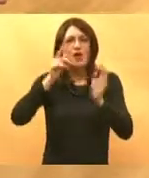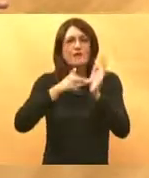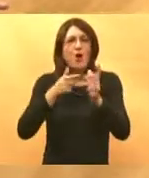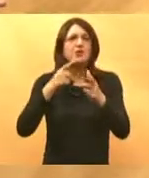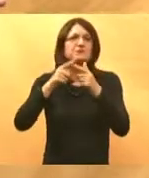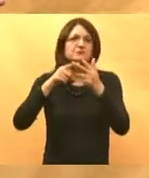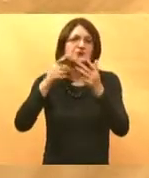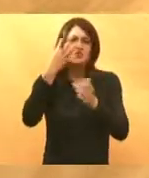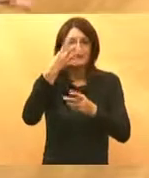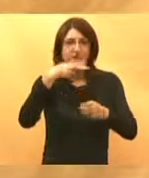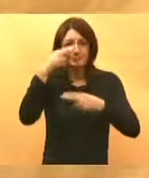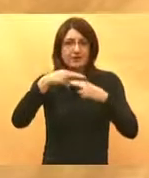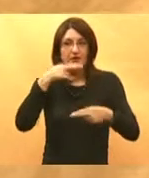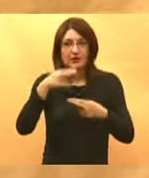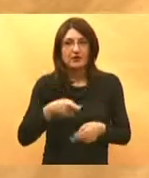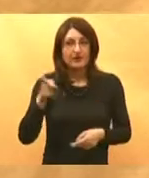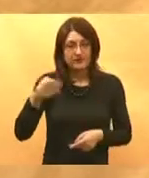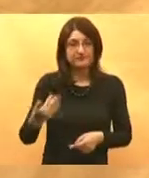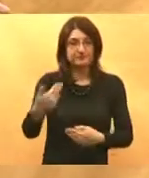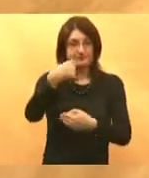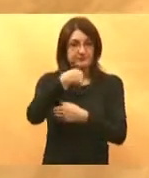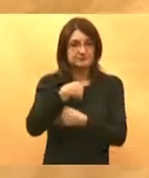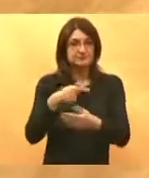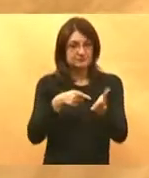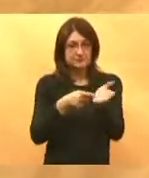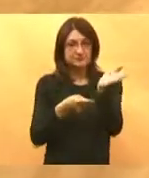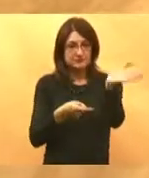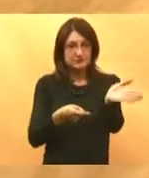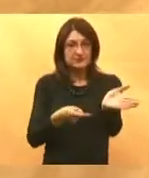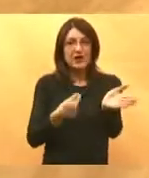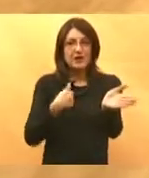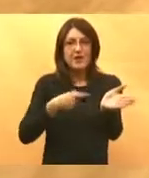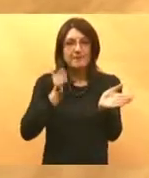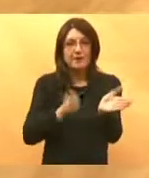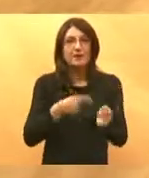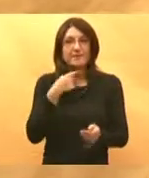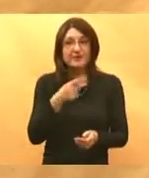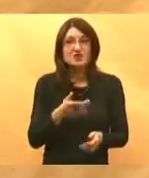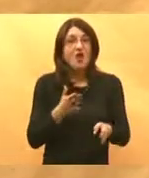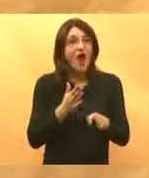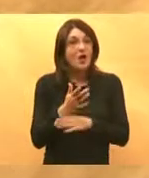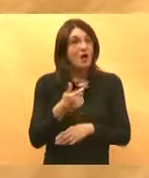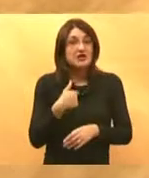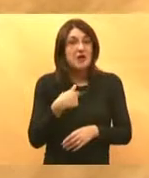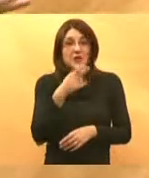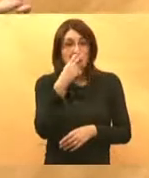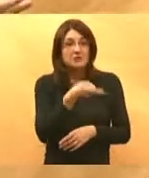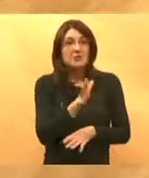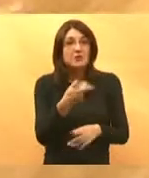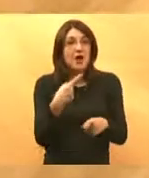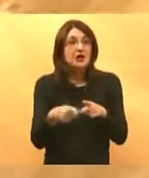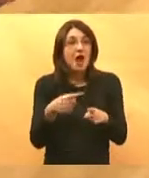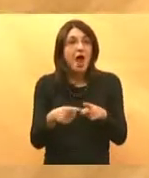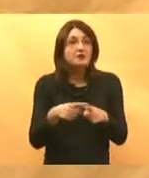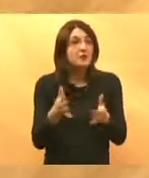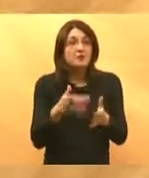tako jedno 4-5 pretrega i vi meni dođete i to mi donesete i ja vam moram reći ako ne nalazim kliničku indikaciju za obradu